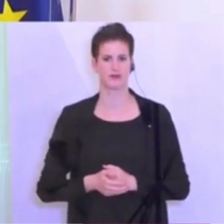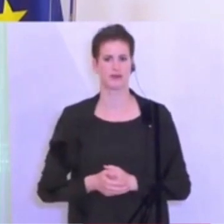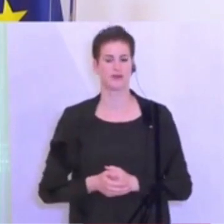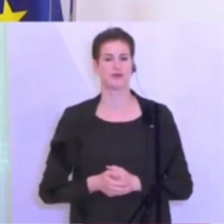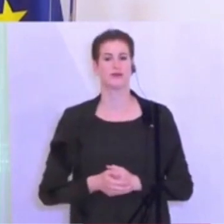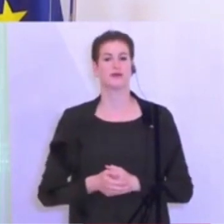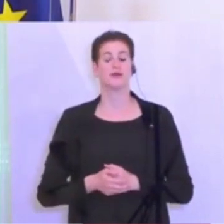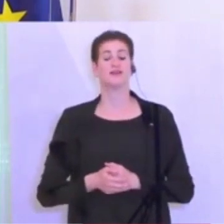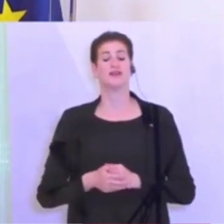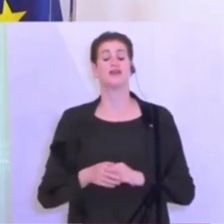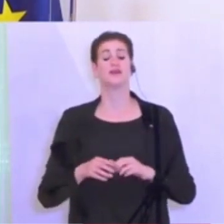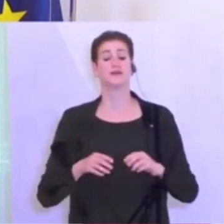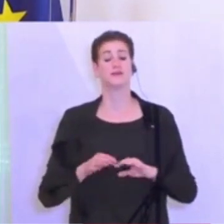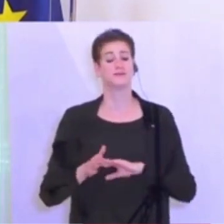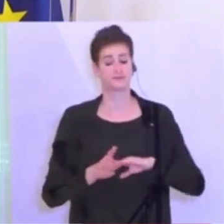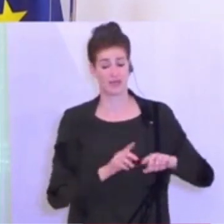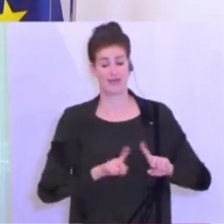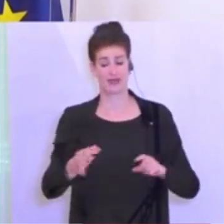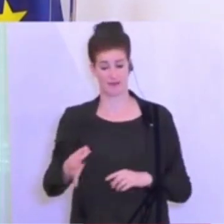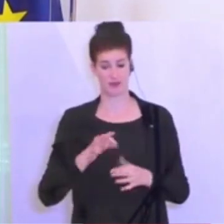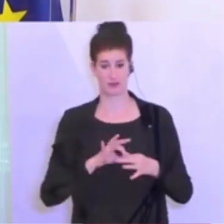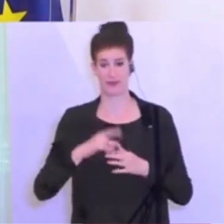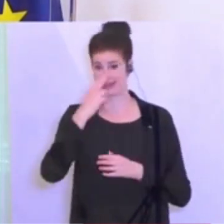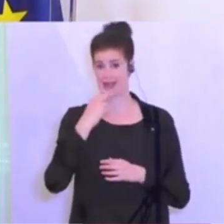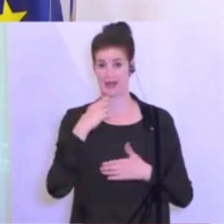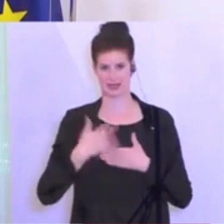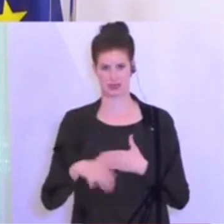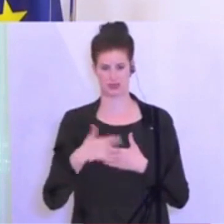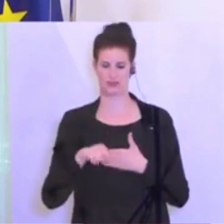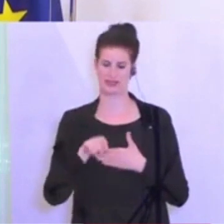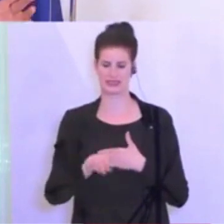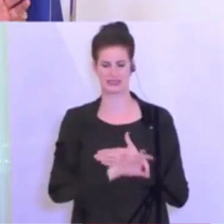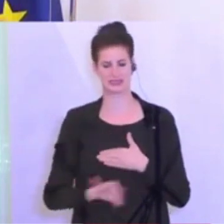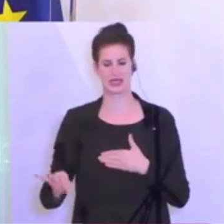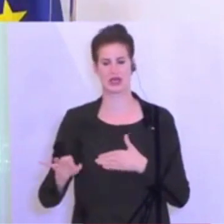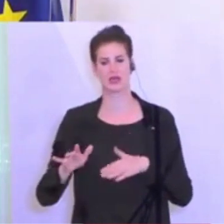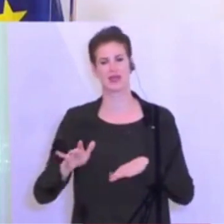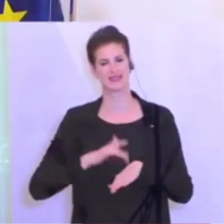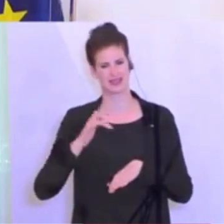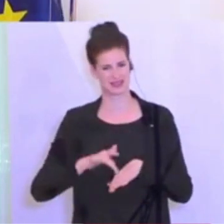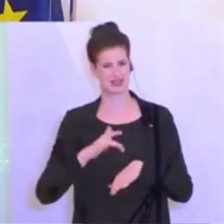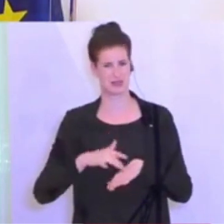Was die Nachgastronomie betrifft, das ist ein besonders sensibler Bereich. Vielleicht kann der Gesundheitsminister auch aus